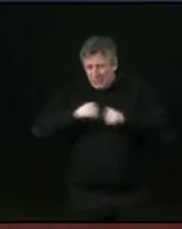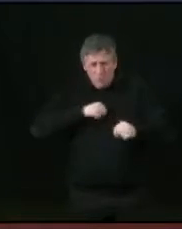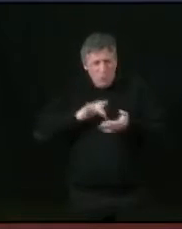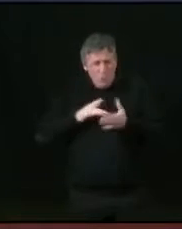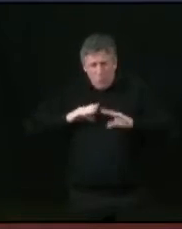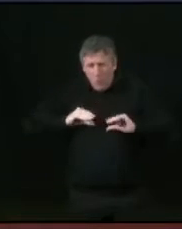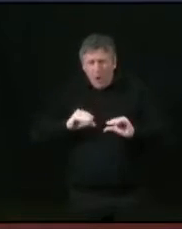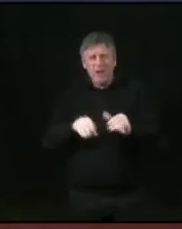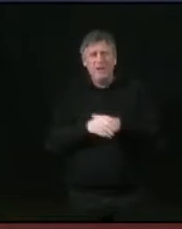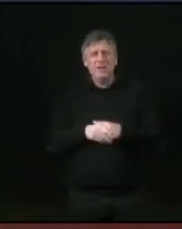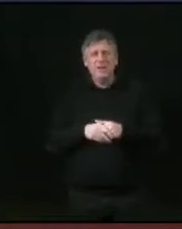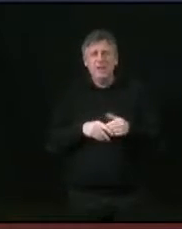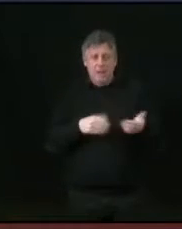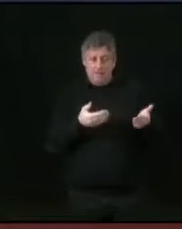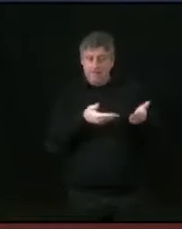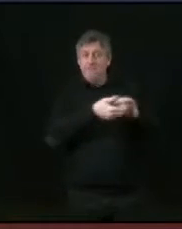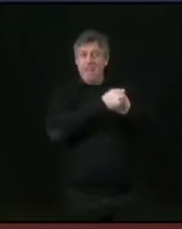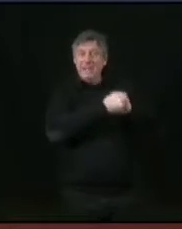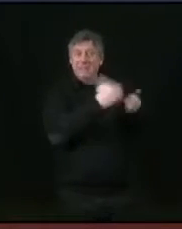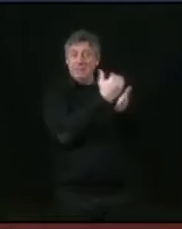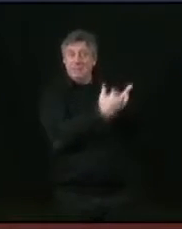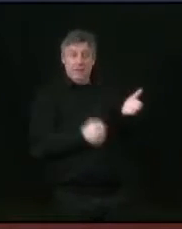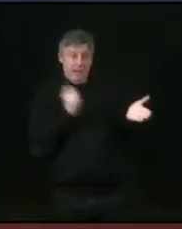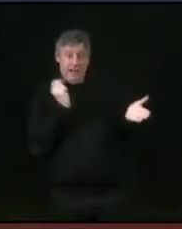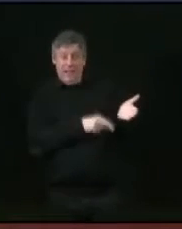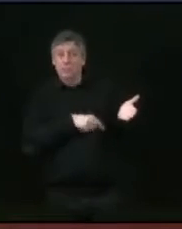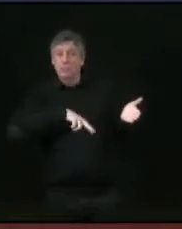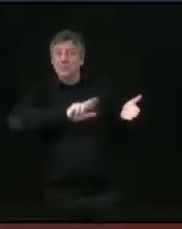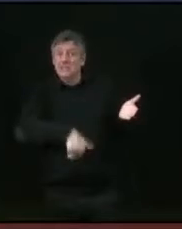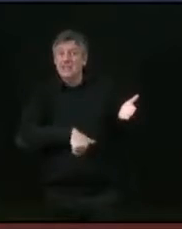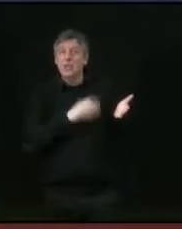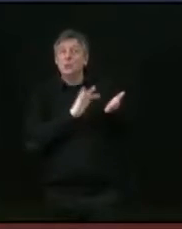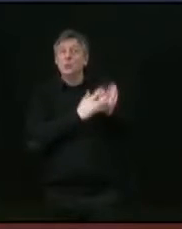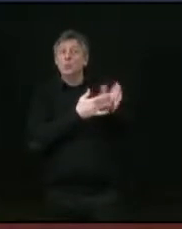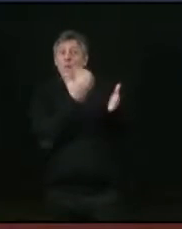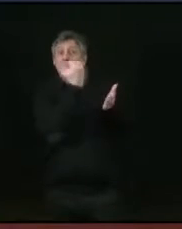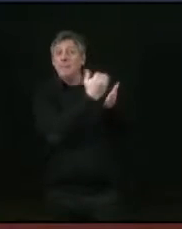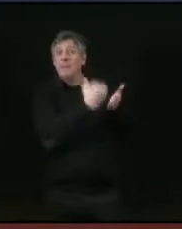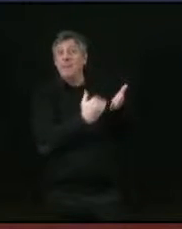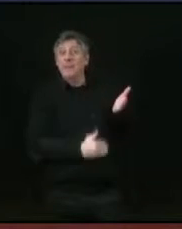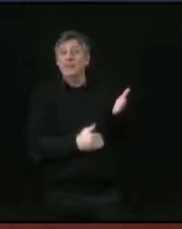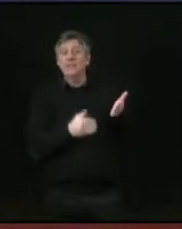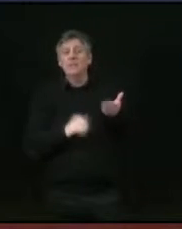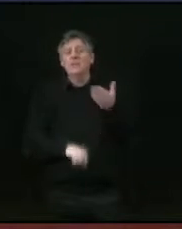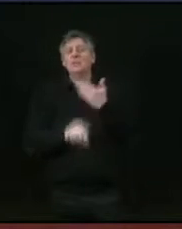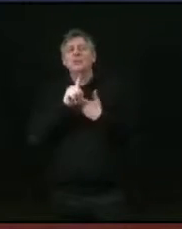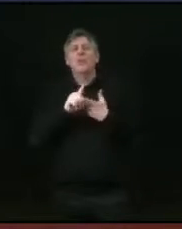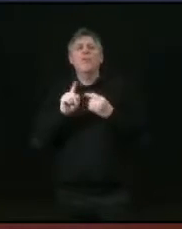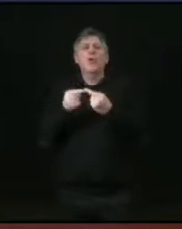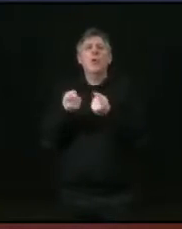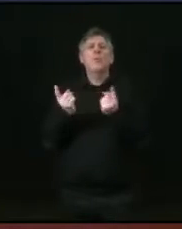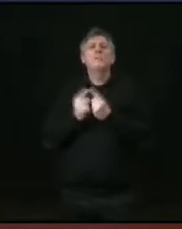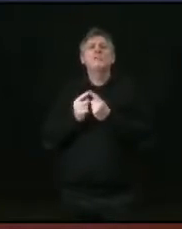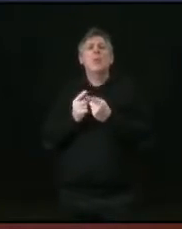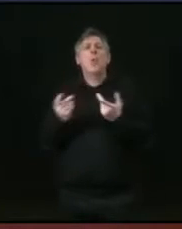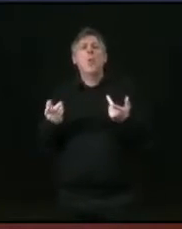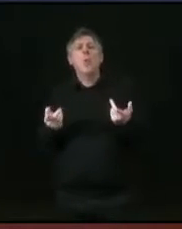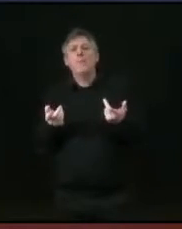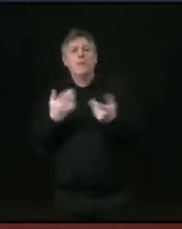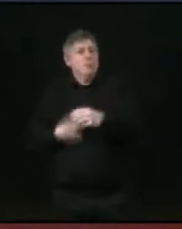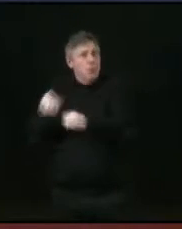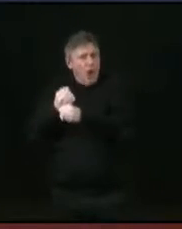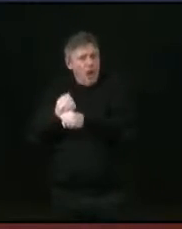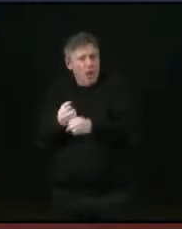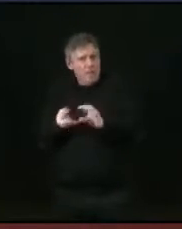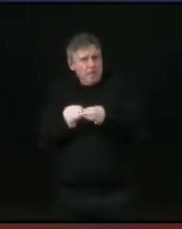que le pacte Alternatiba, nous ne pouvons que le signer puisque tout ce qui est mis dans le pacte, à part peut-être l'histoire de la commission, il n aucun sujet, on la mettra en